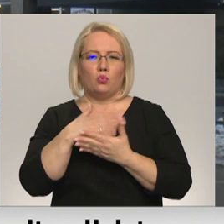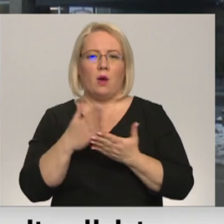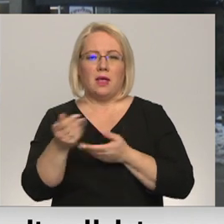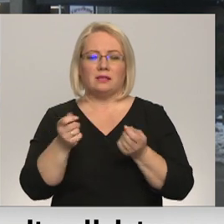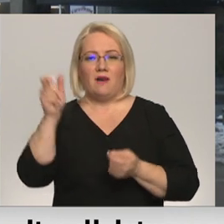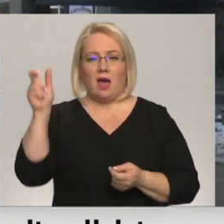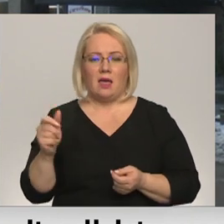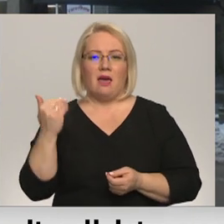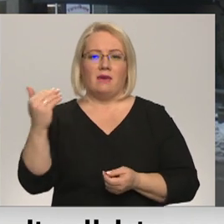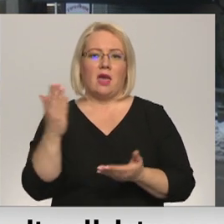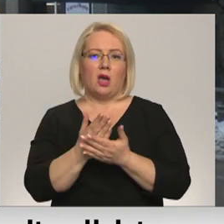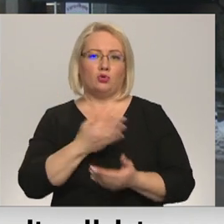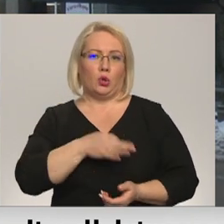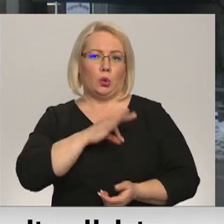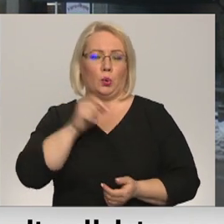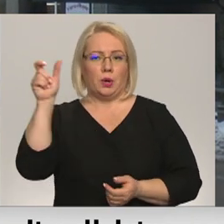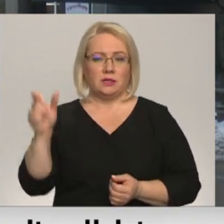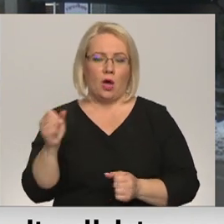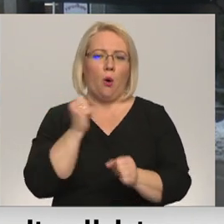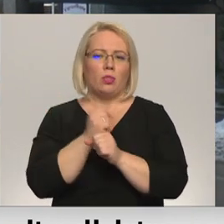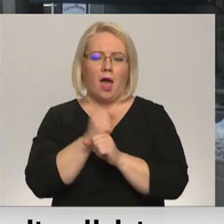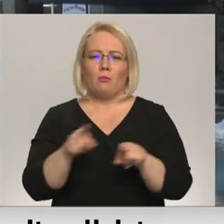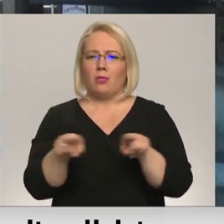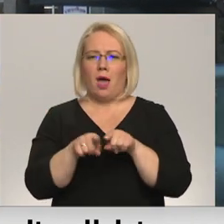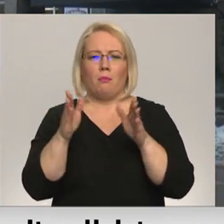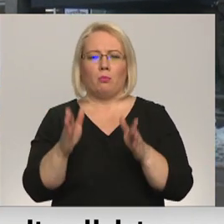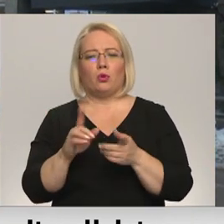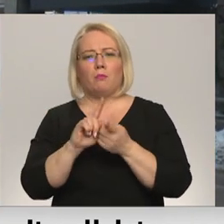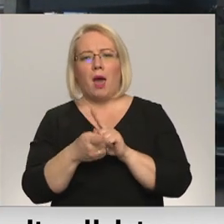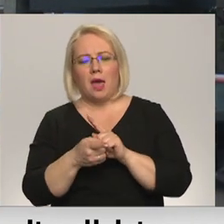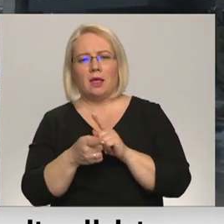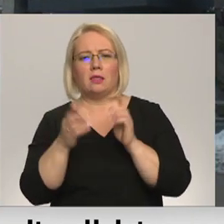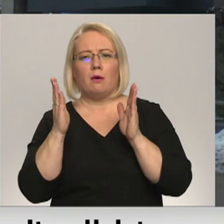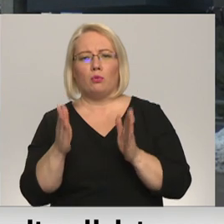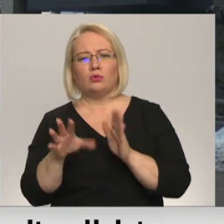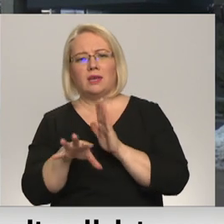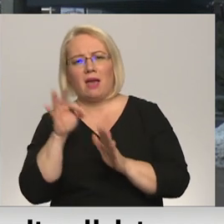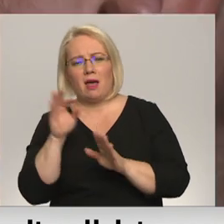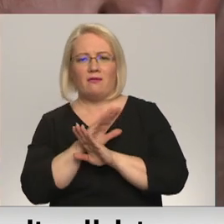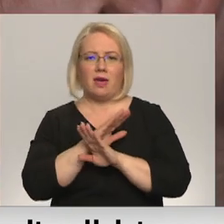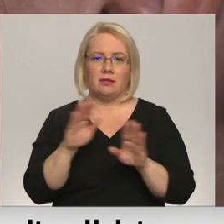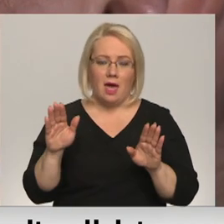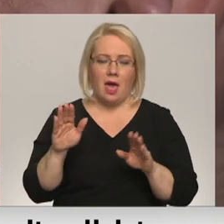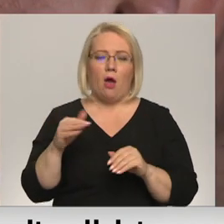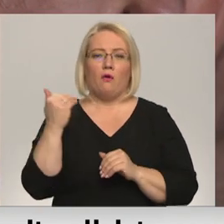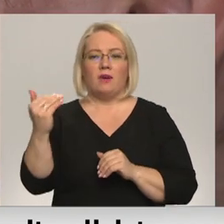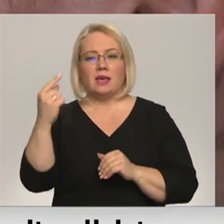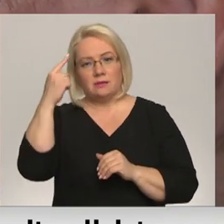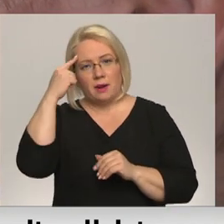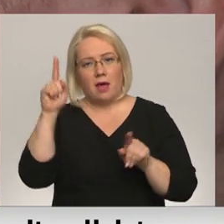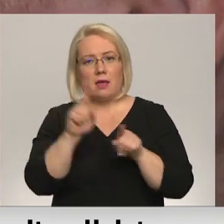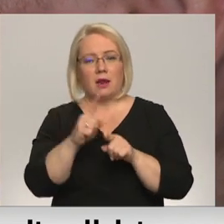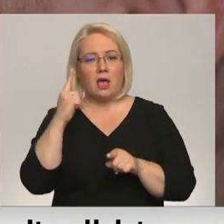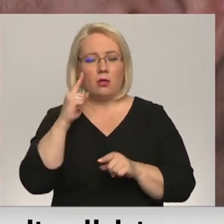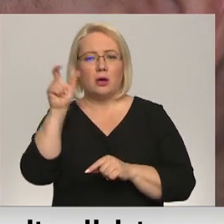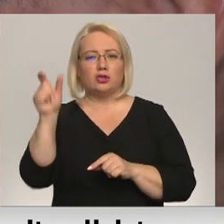esot juriste un darbu būtu mainījusi neatkarīgi no tā vai tipt ievēlēt šīm amatam. Arī viņi spēlēt noteikti būšot jādomā par